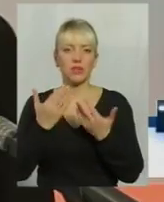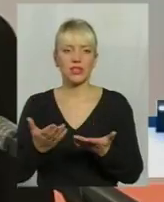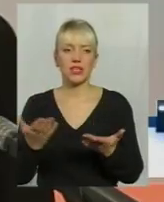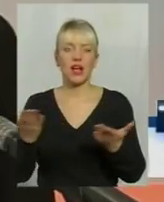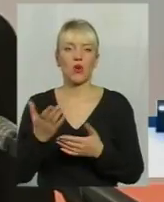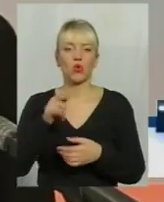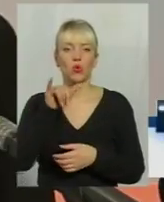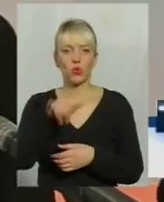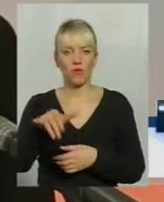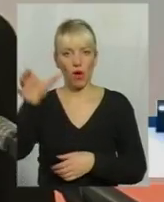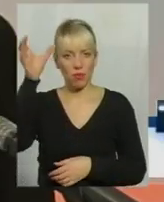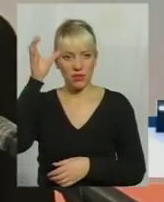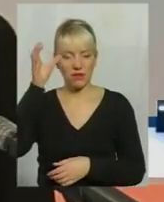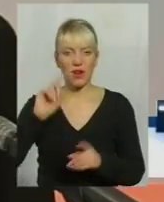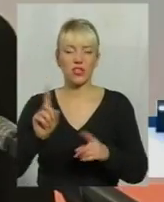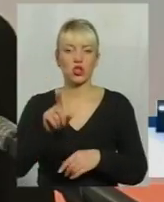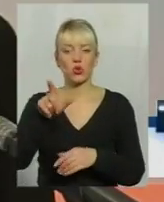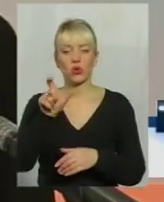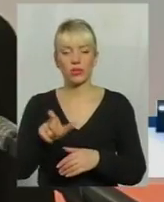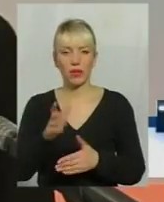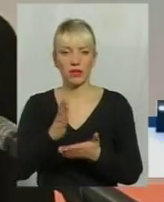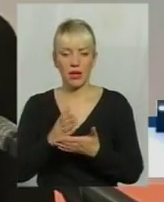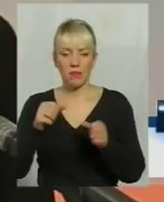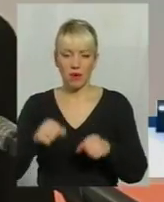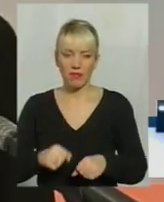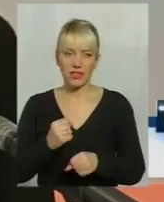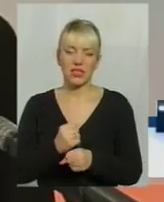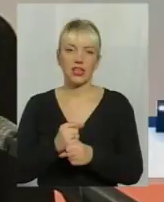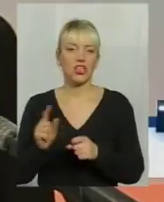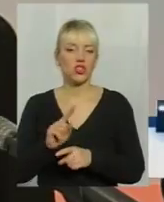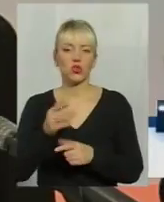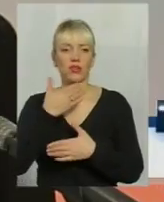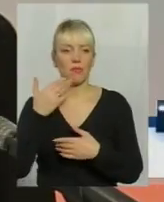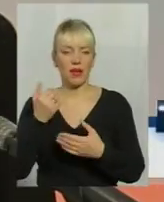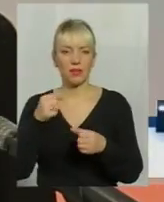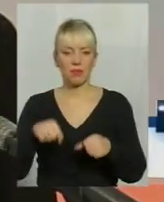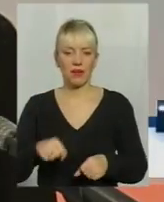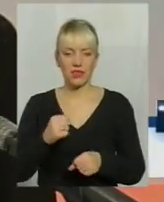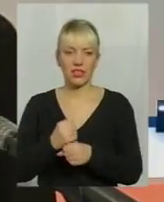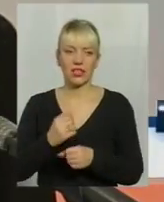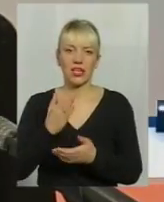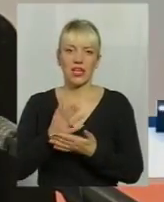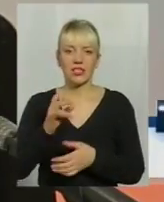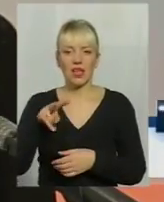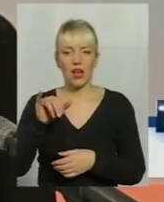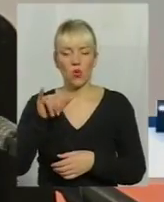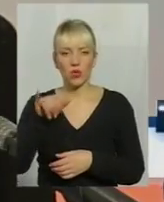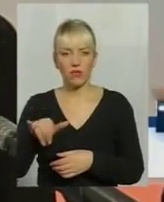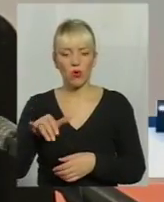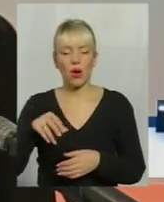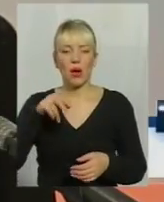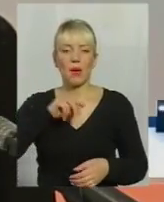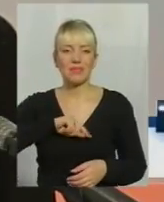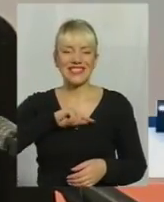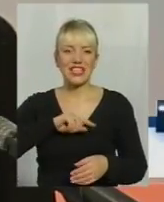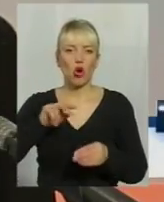образовання, що він має право робити, а чого він не має право робити. Тобто, є ли у нього психотерапевтическе образовання, в